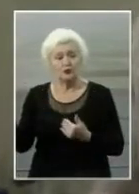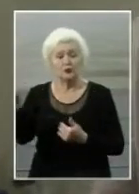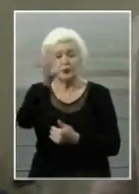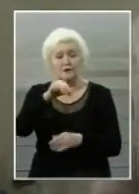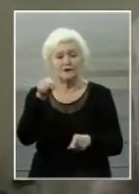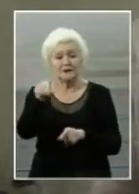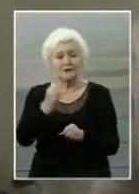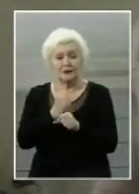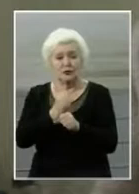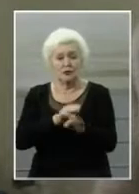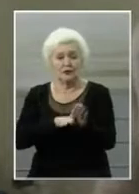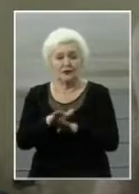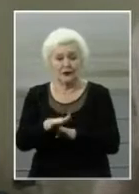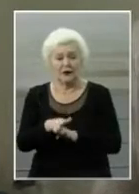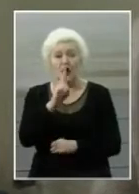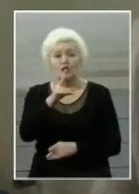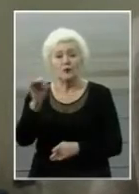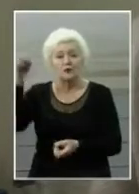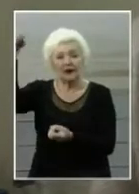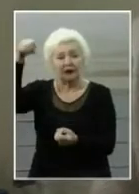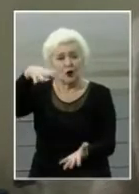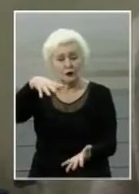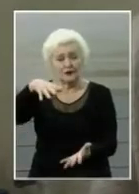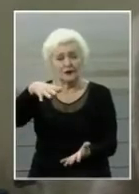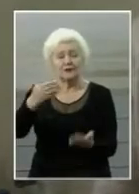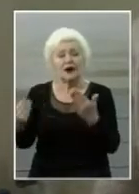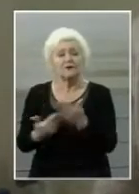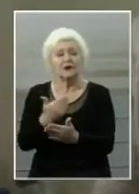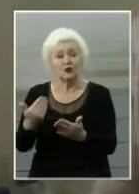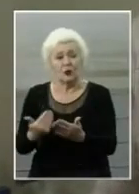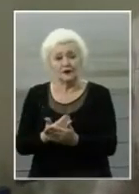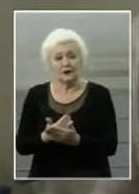роботи виконані. Комунальне освітлення відновлені,